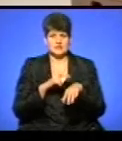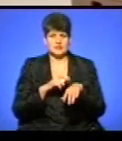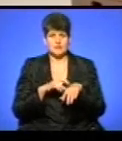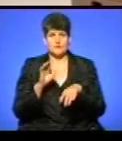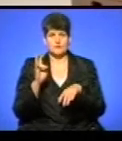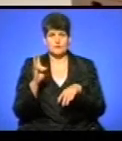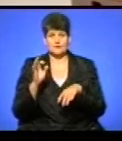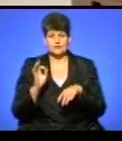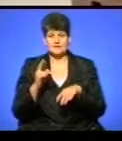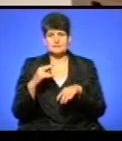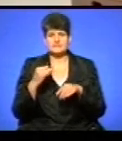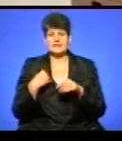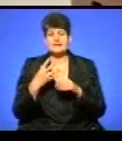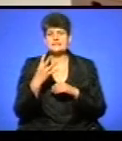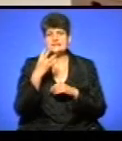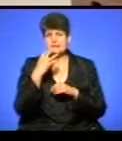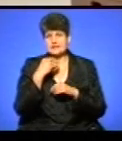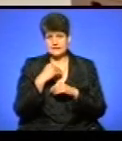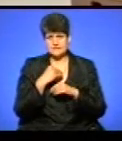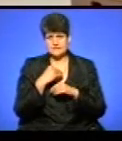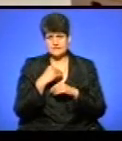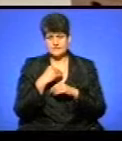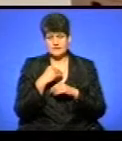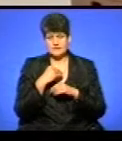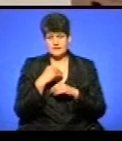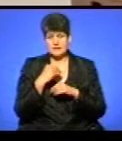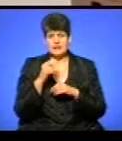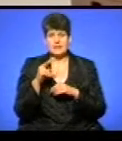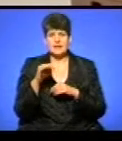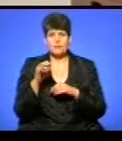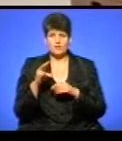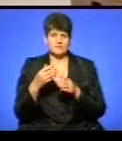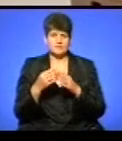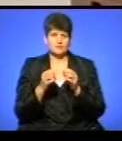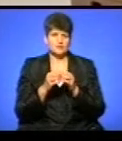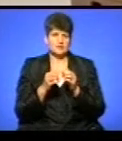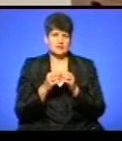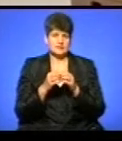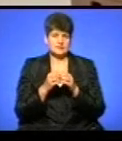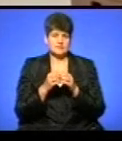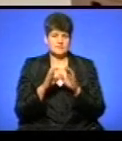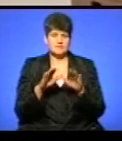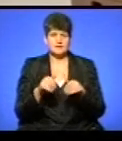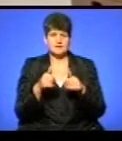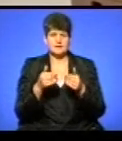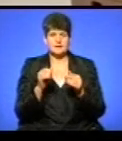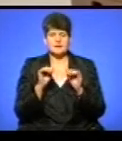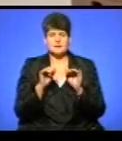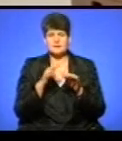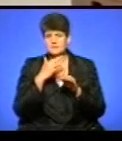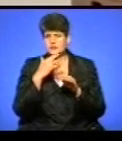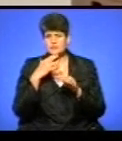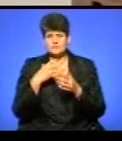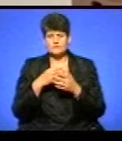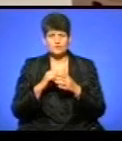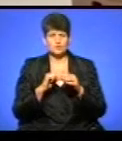Я зіла лимонів багато, десь до 10. Ми передали акцію, я передала багатьом